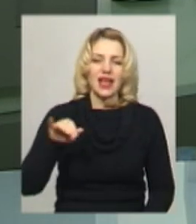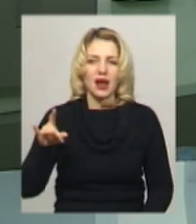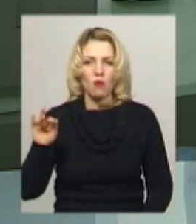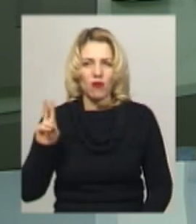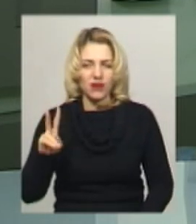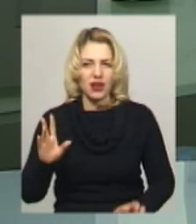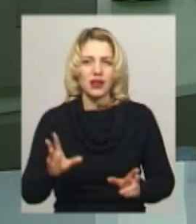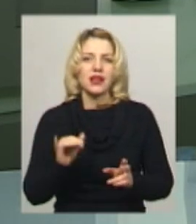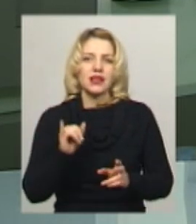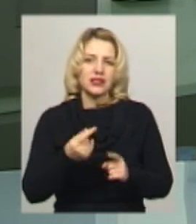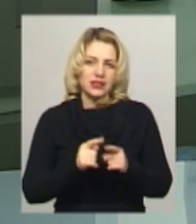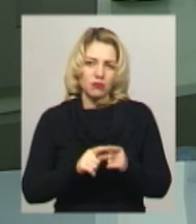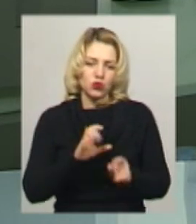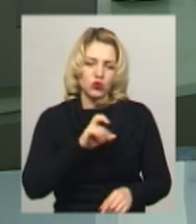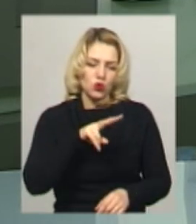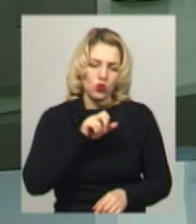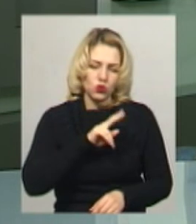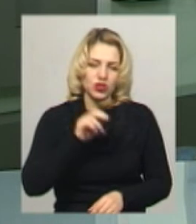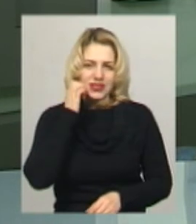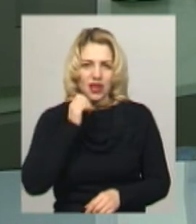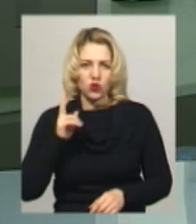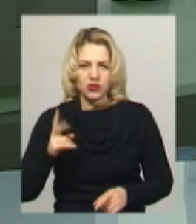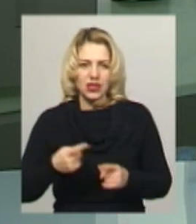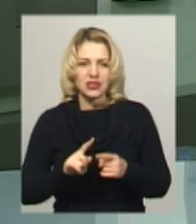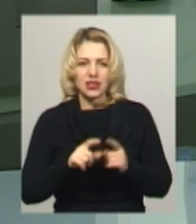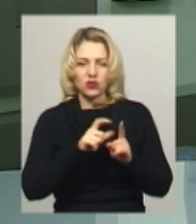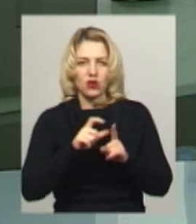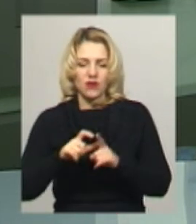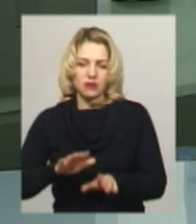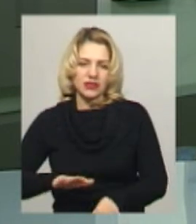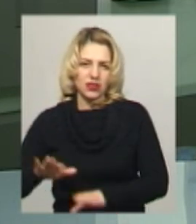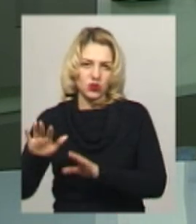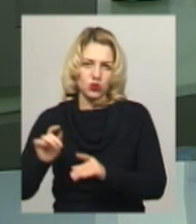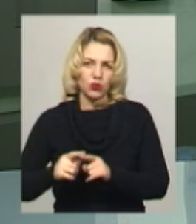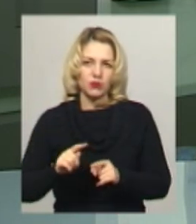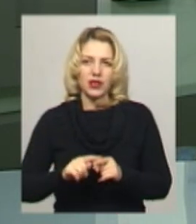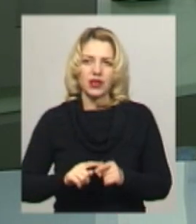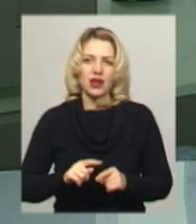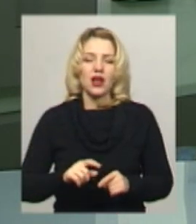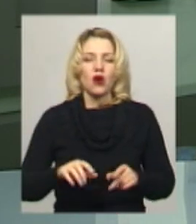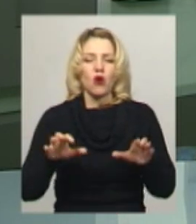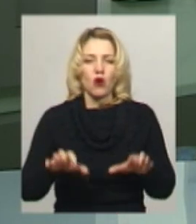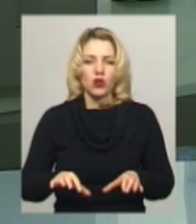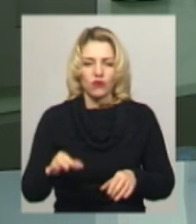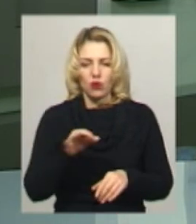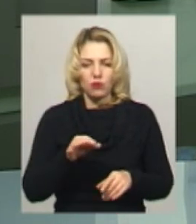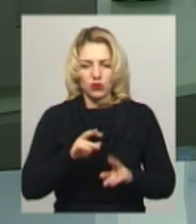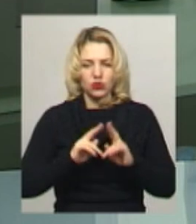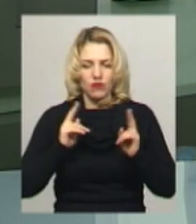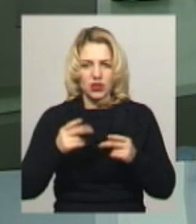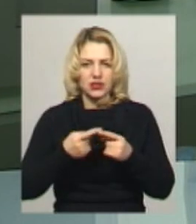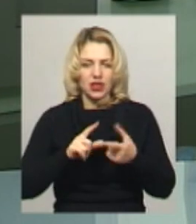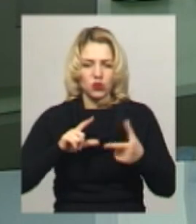зустрінеться зі «Случем-Старокостянтинова». За словами заступника голови обласної федерації футболу Миколи Кузнєцова, турнір